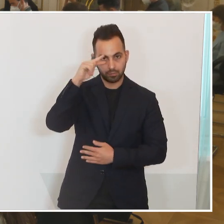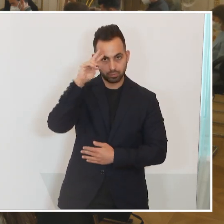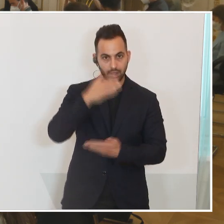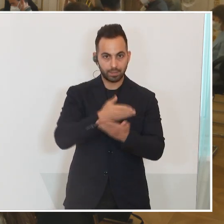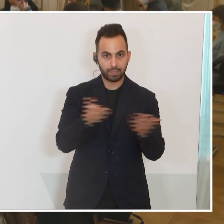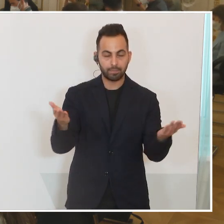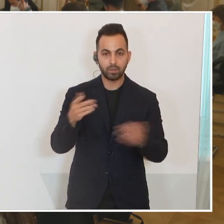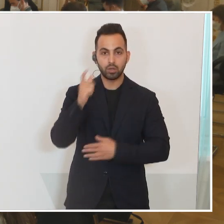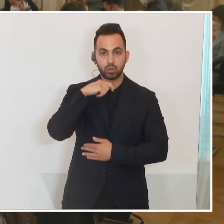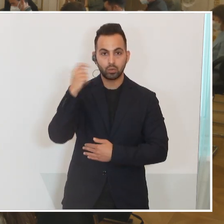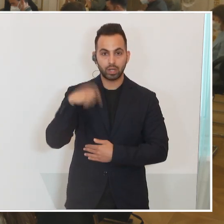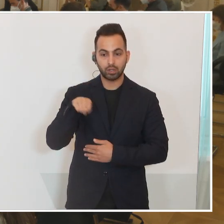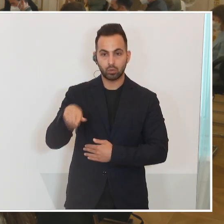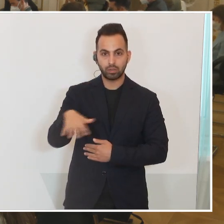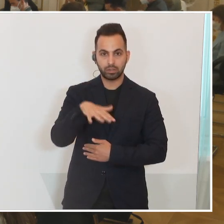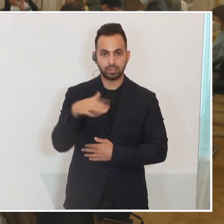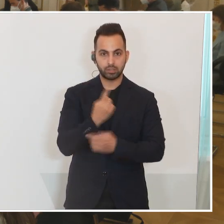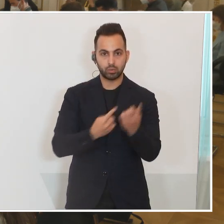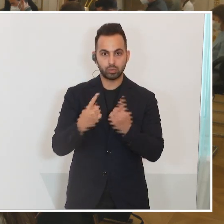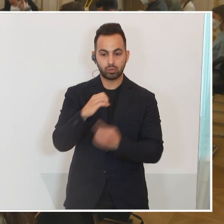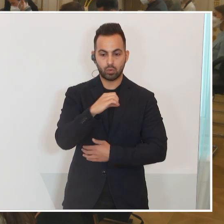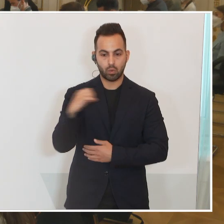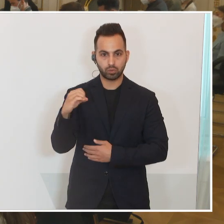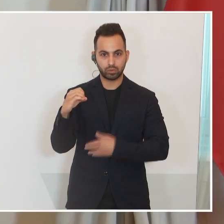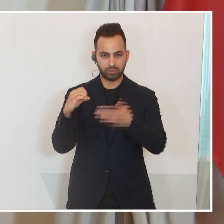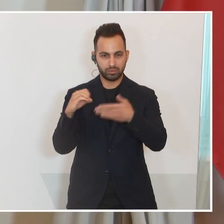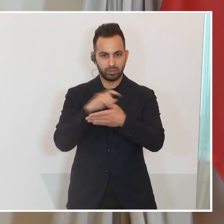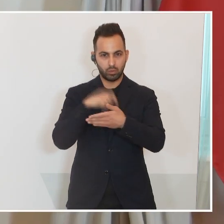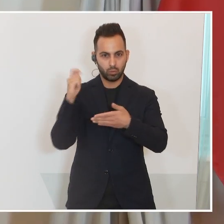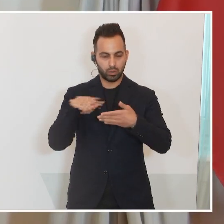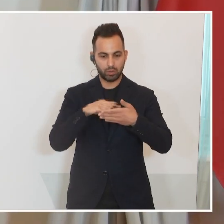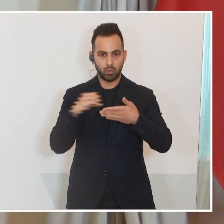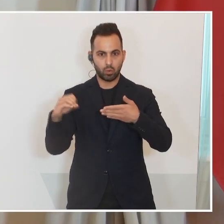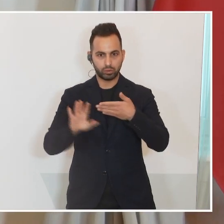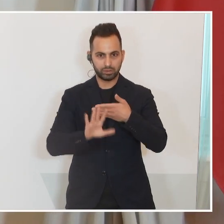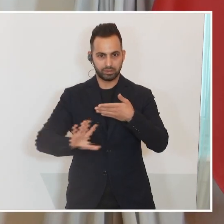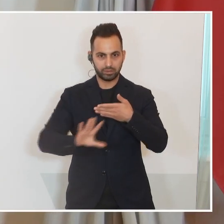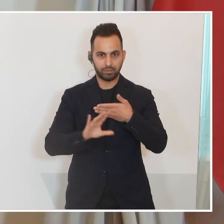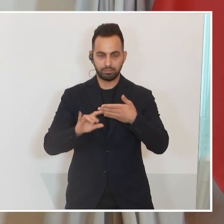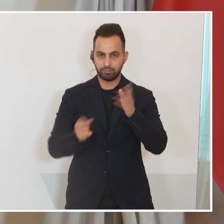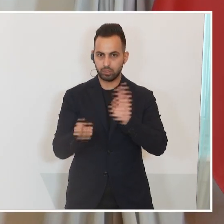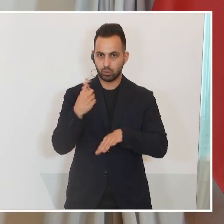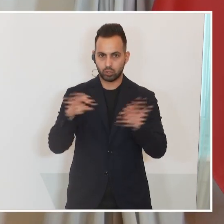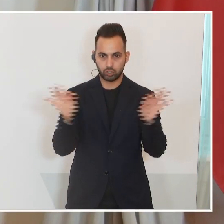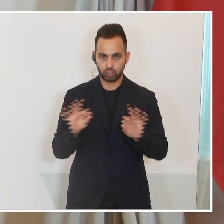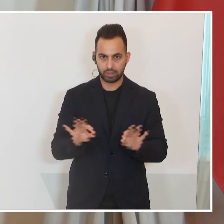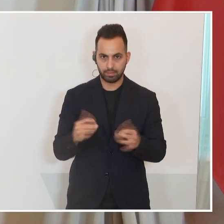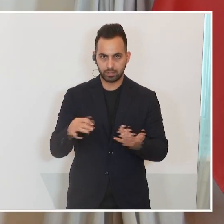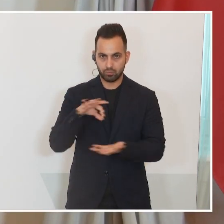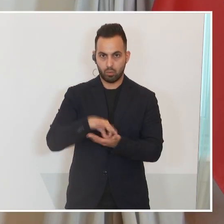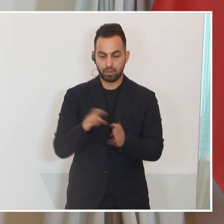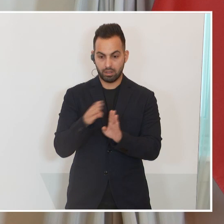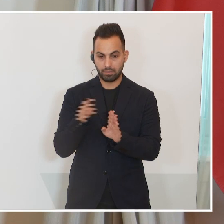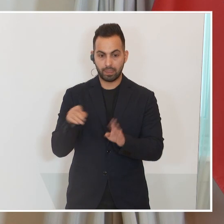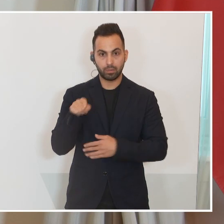Die Lage in der Ukraine gerade im Osten derzeit ist ja besonders dramatisch. Es gibt